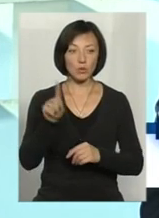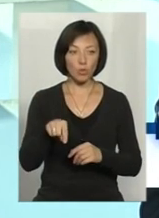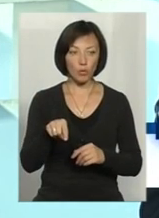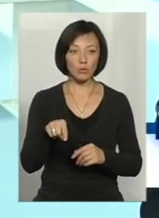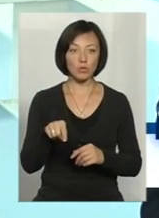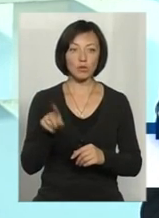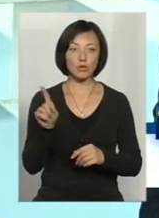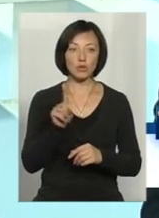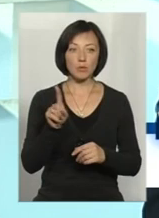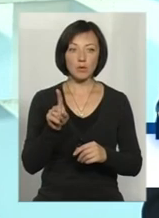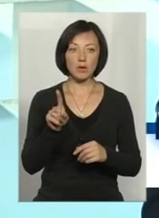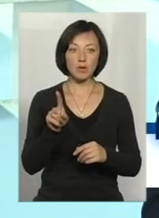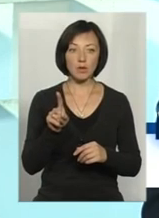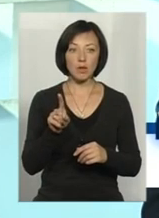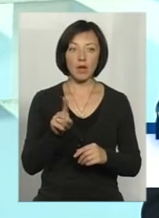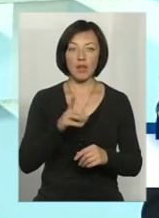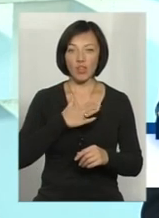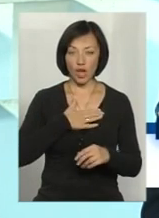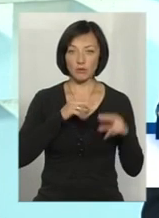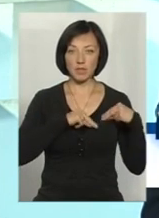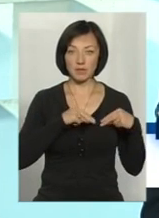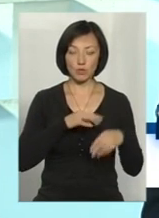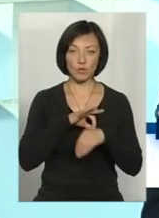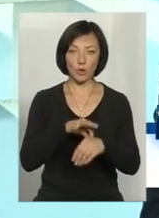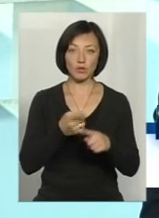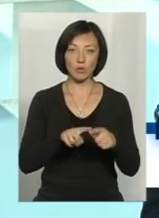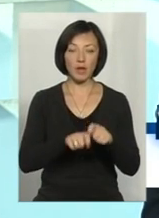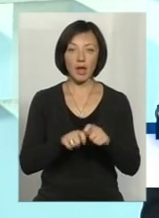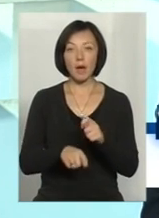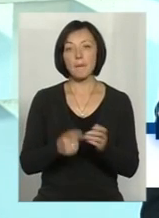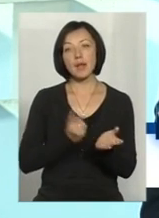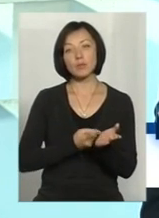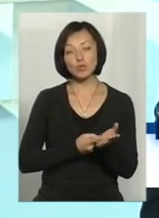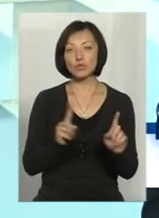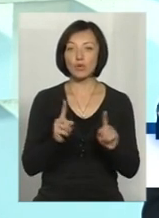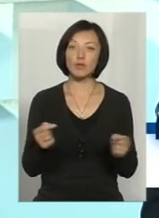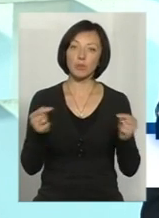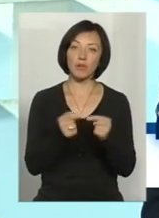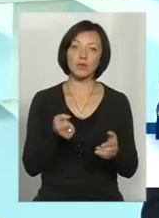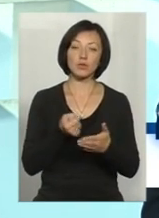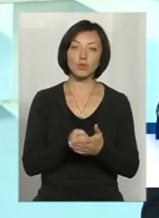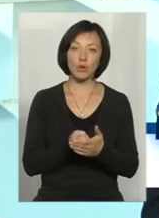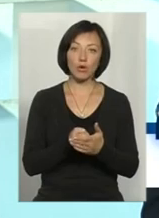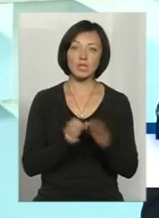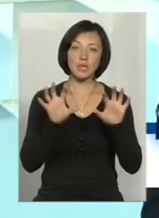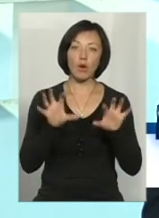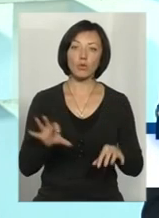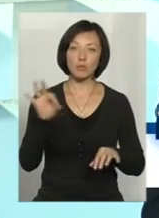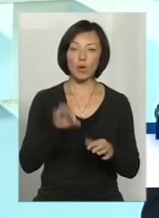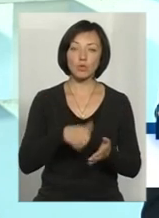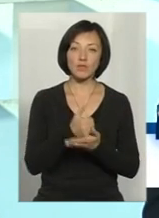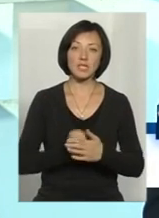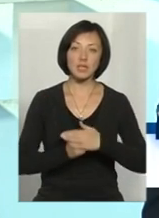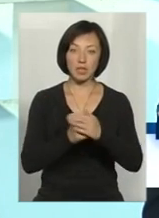посадові особи Державної екологічної інспекції провели цю перевірку, аргументуючи тим, що відповідності до закону про основні